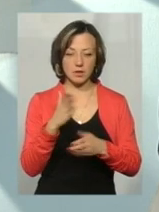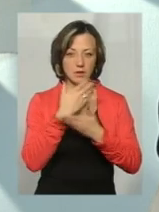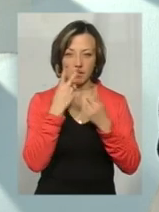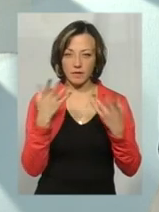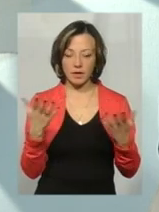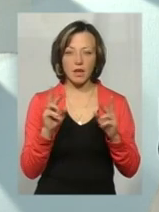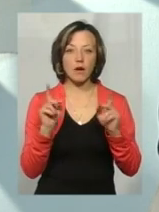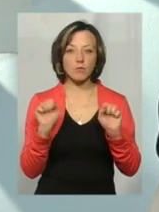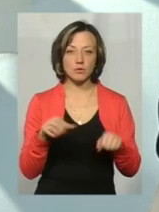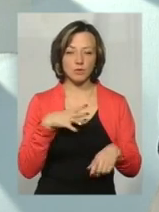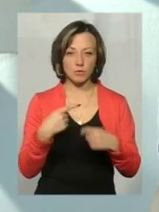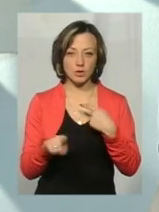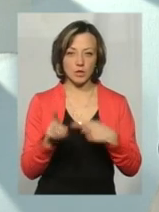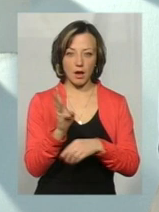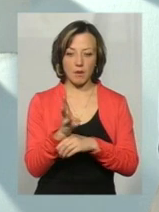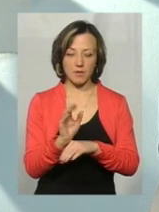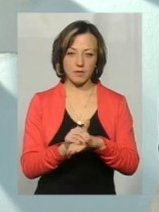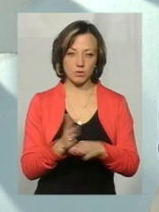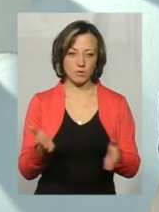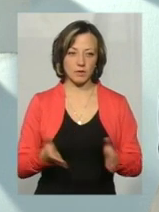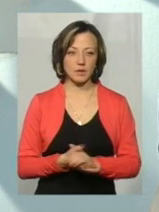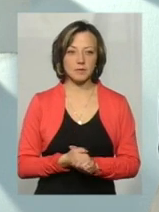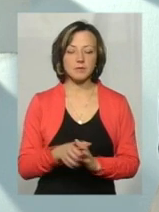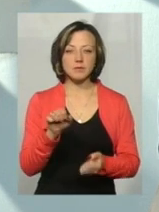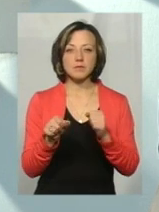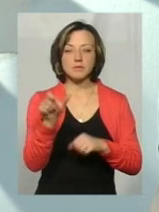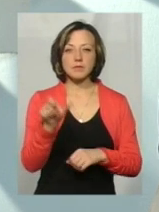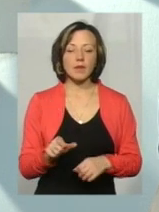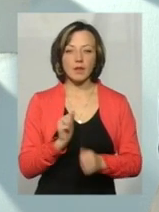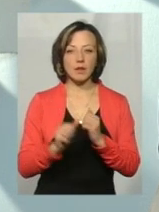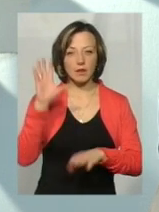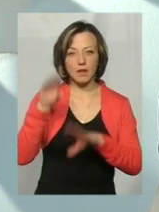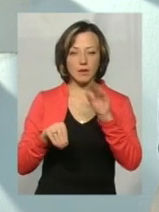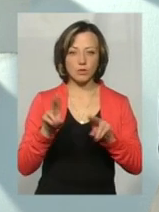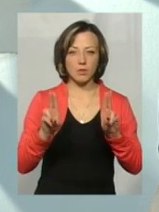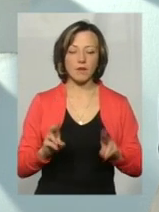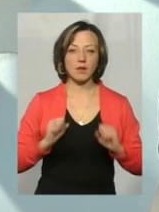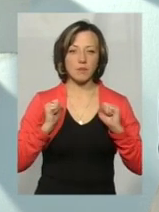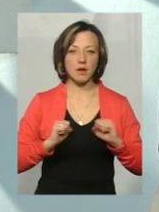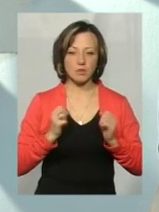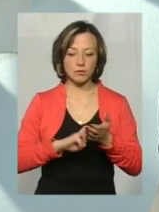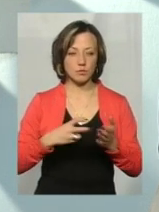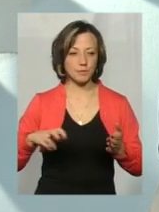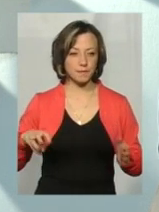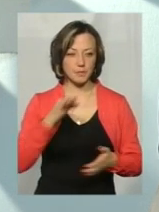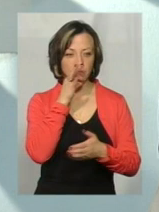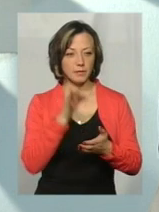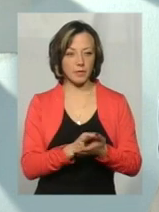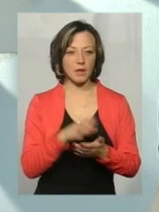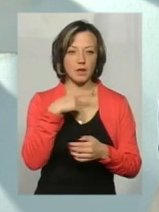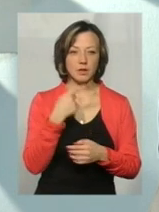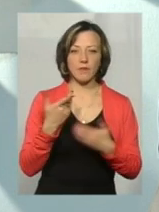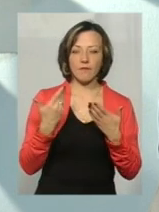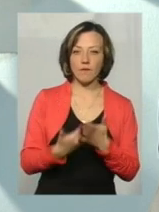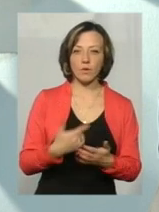водія, то як може бути по-іншому, якщо на камері це зафіксовано? Водії дуже часто нехтують цими правилами і намагаються уникнути відповідальність. Мовляв тим, що